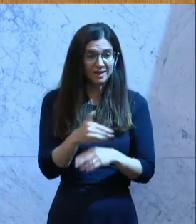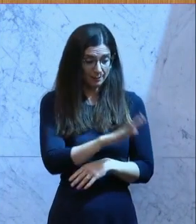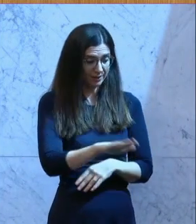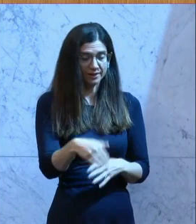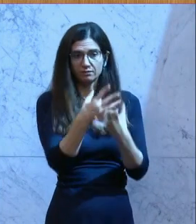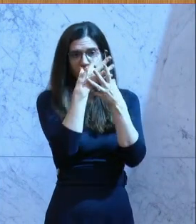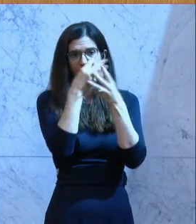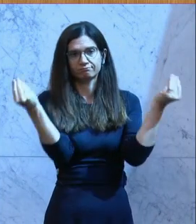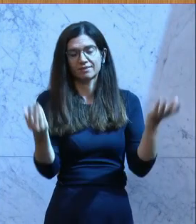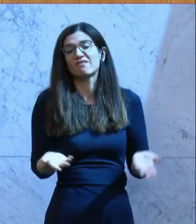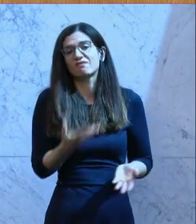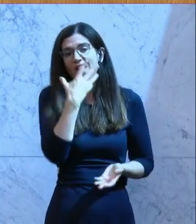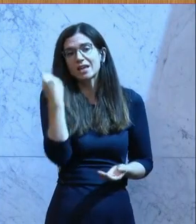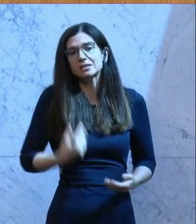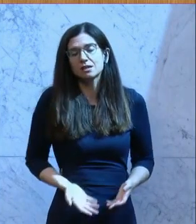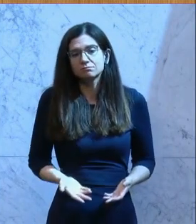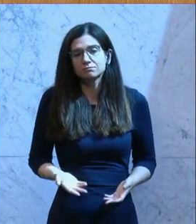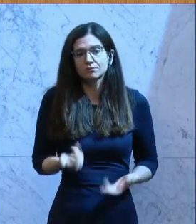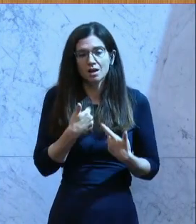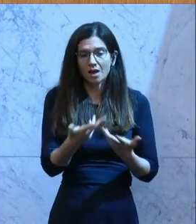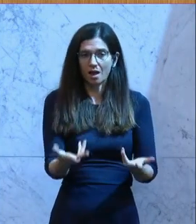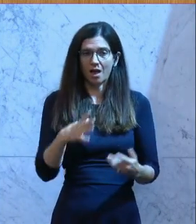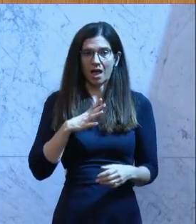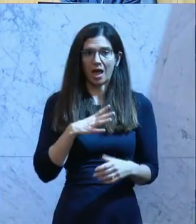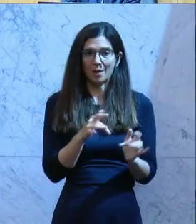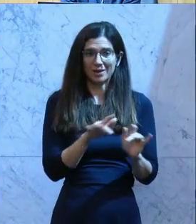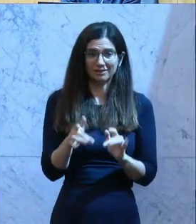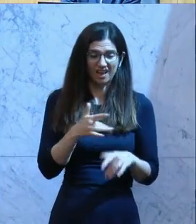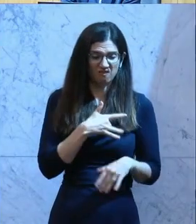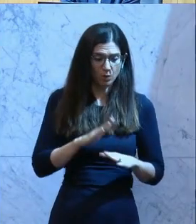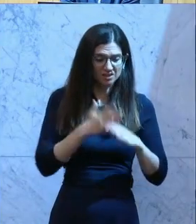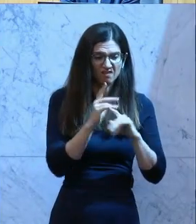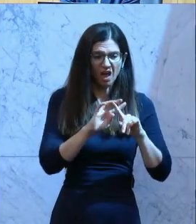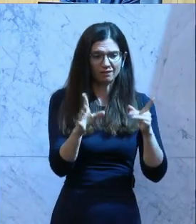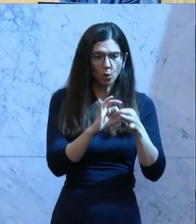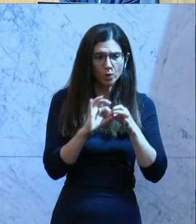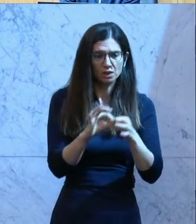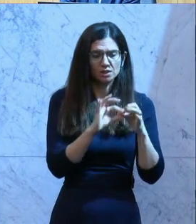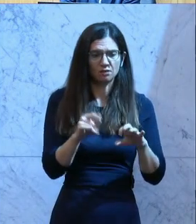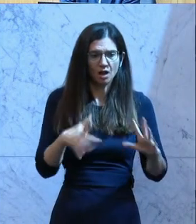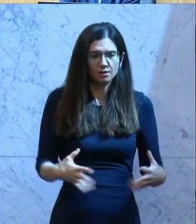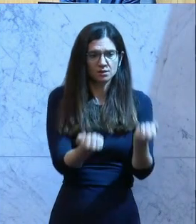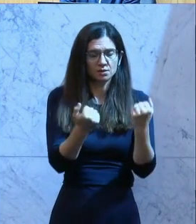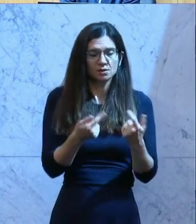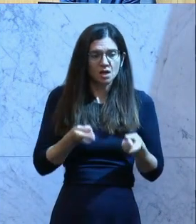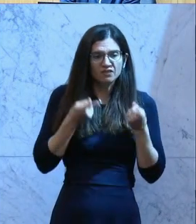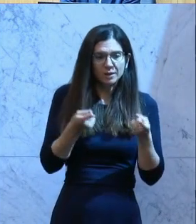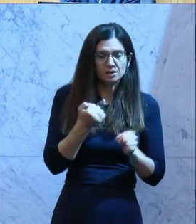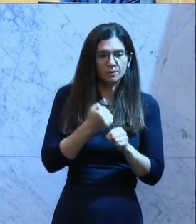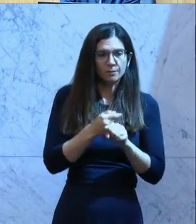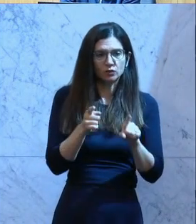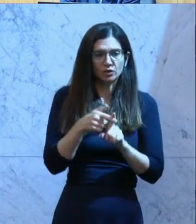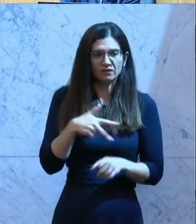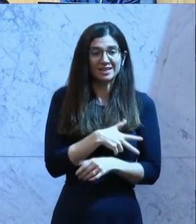Kinder vergessen. Gott sei Dank, weil Volkshilfe und andere Organisationen darauf aufmerksam gemacht haben und auch die